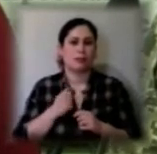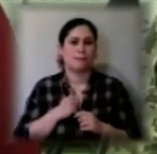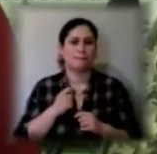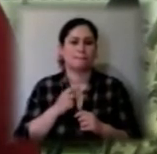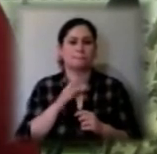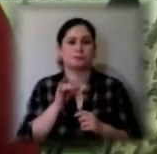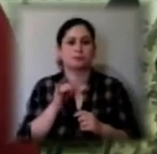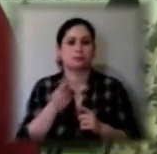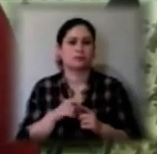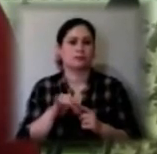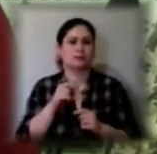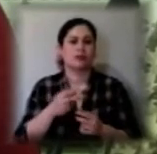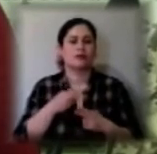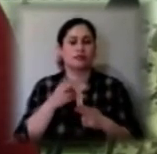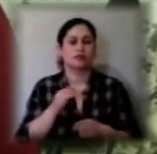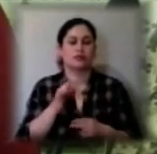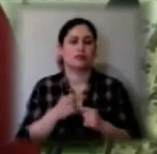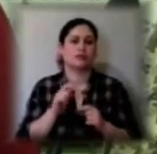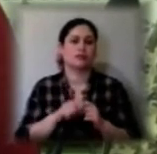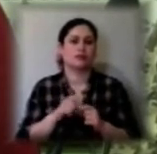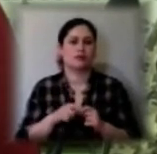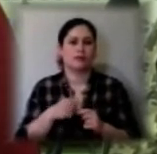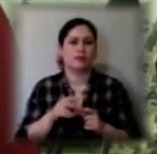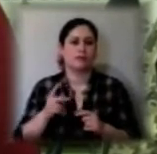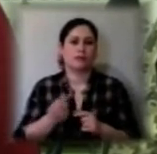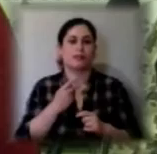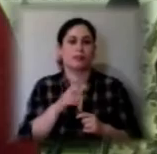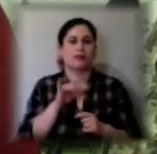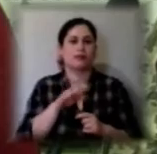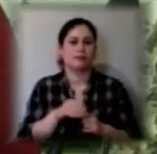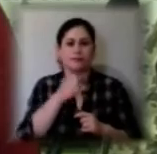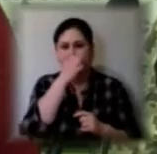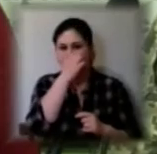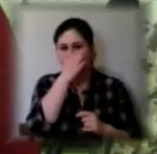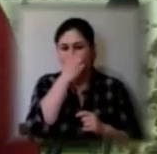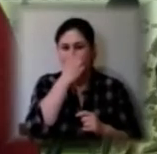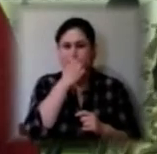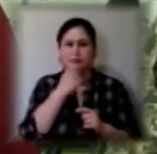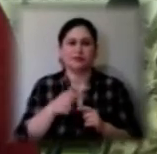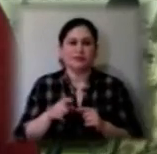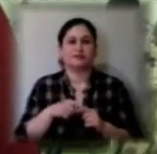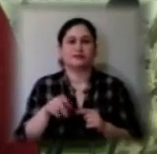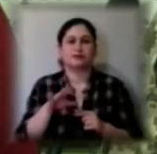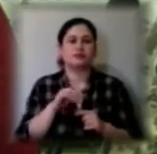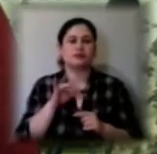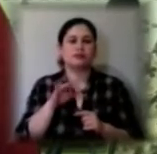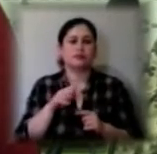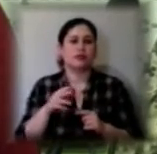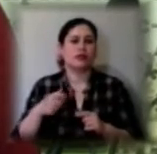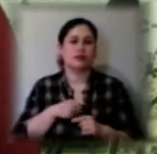президентами комісіями, контрольними нашими на обласному бійному пункті, а ціл, який